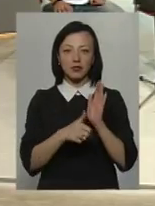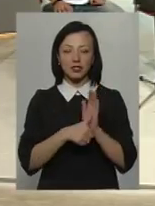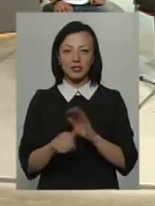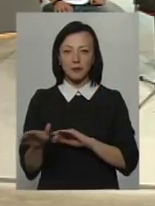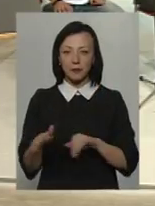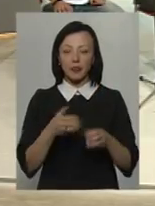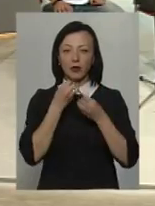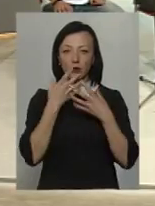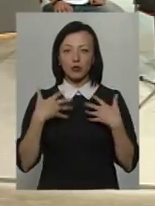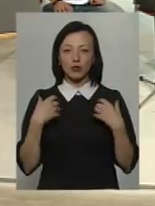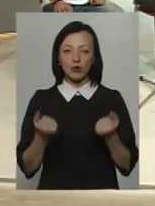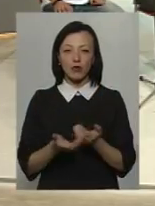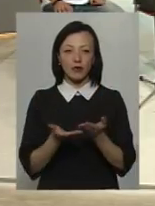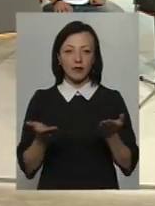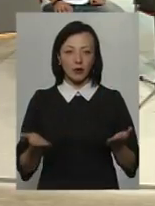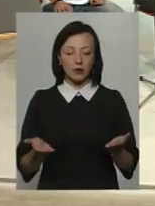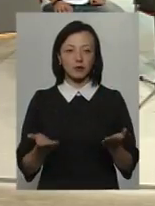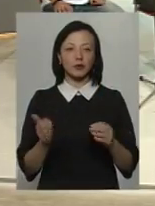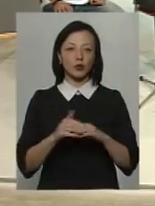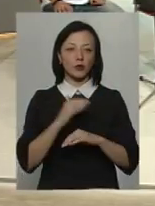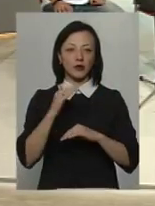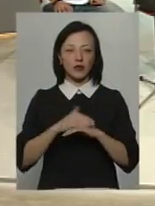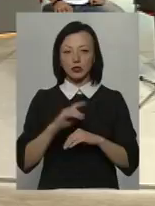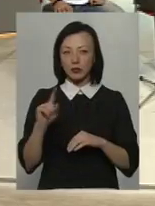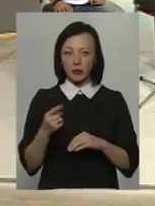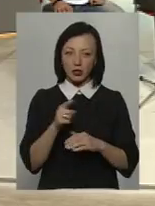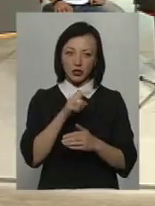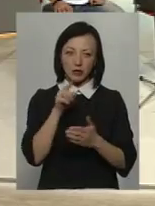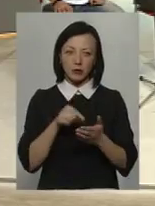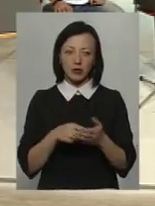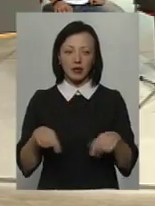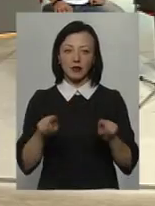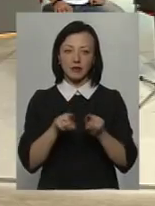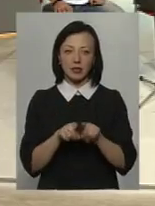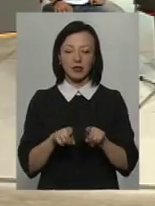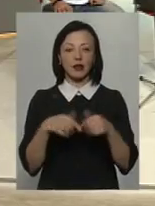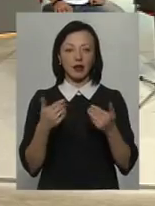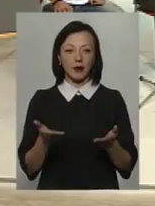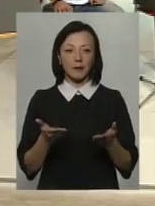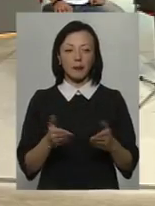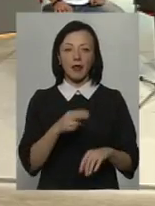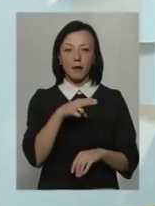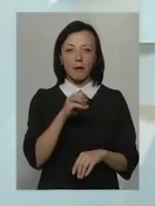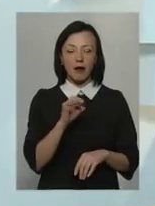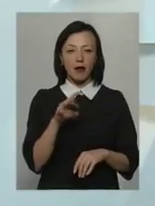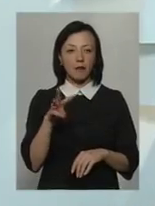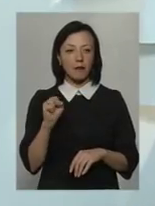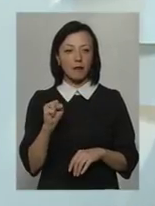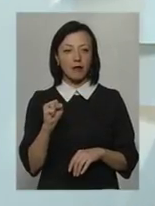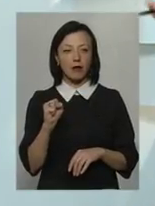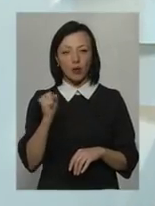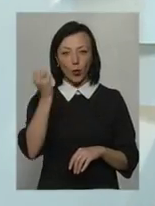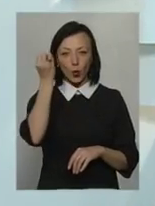'я, шановні гості. І, власне, перше моє запитання все-таки таке. Пермакультура, що це?